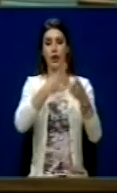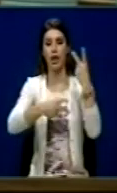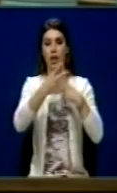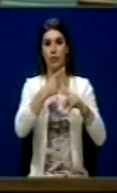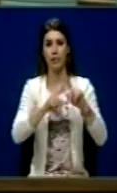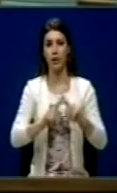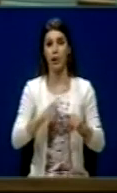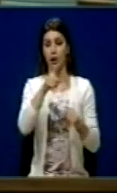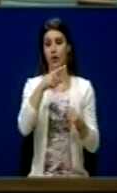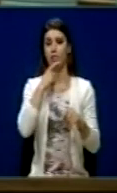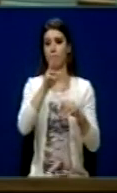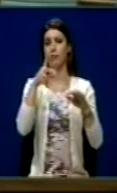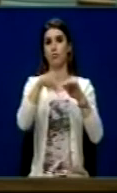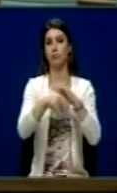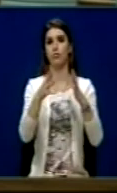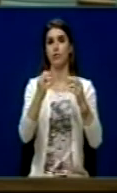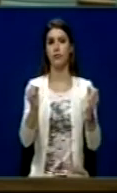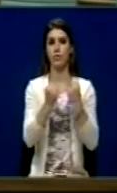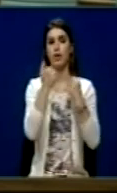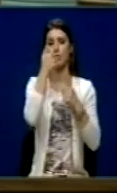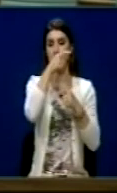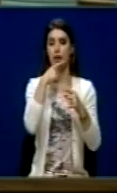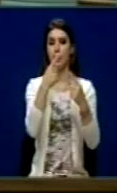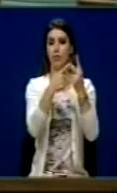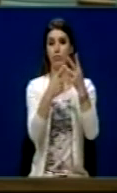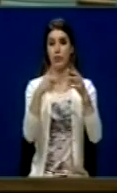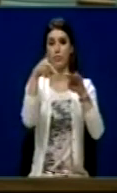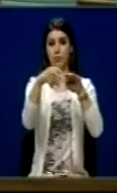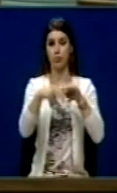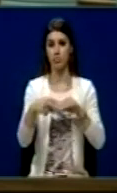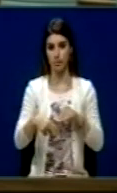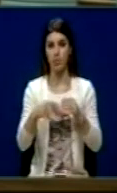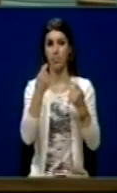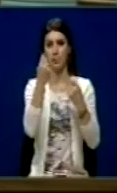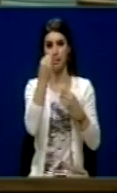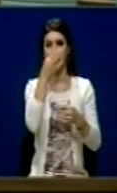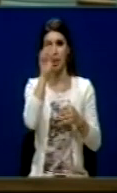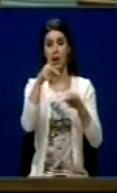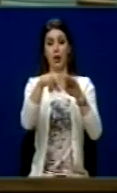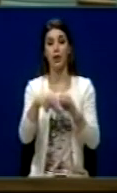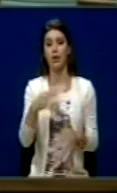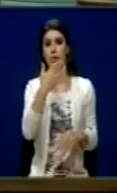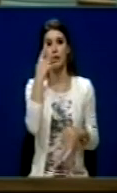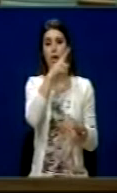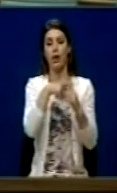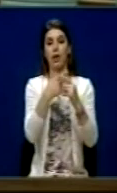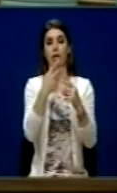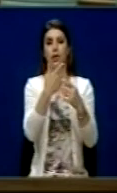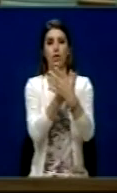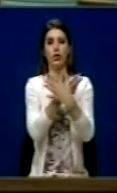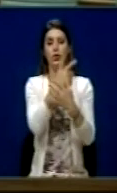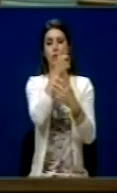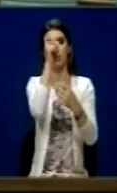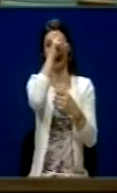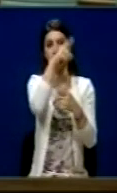do të mund të akushtë zënim, përshkak se me këto pranesa që përja bëjmë Serbis, ne përja lecojmë asaj rukëtimin politikët dhe rukëtimin ekonomika përjo. E kur të ja ndalim këto,